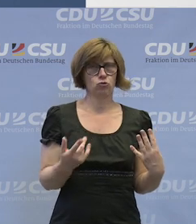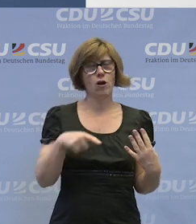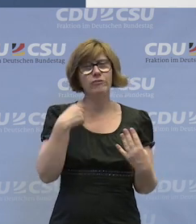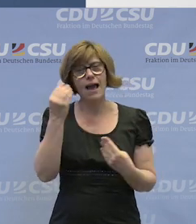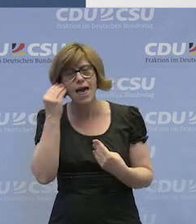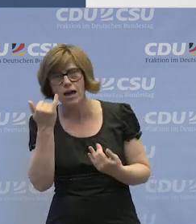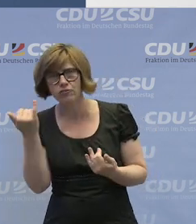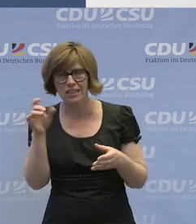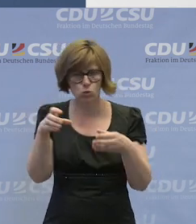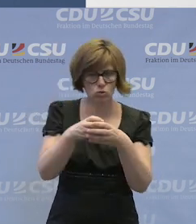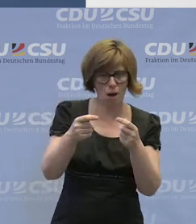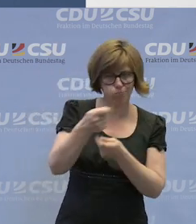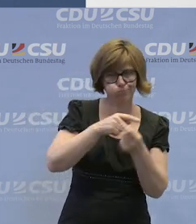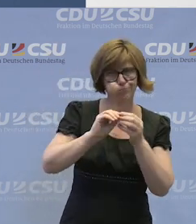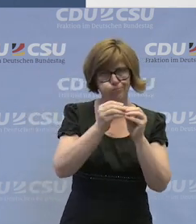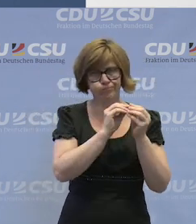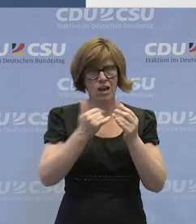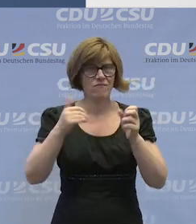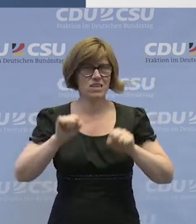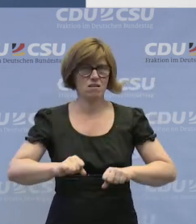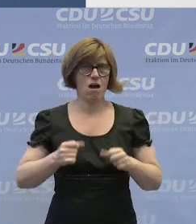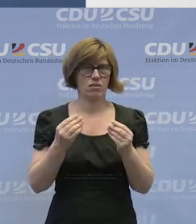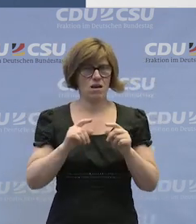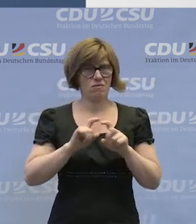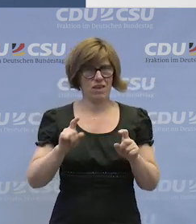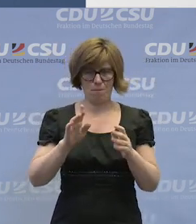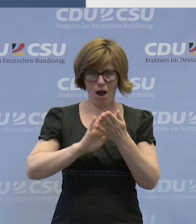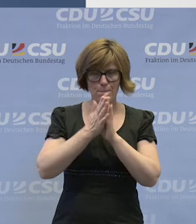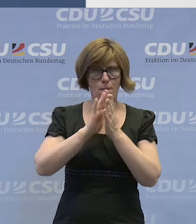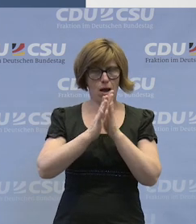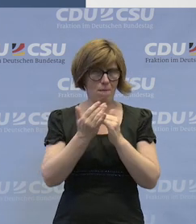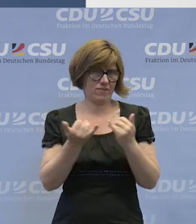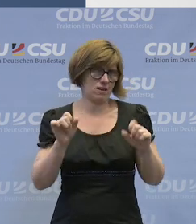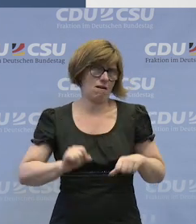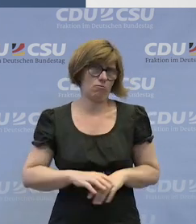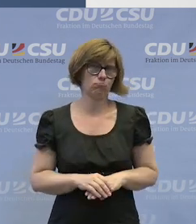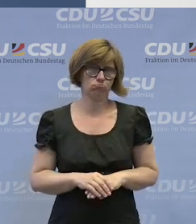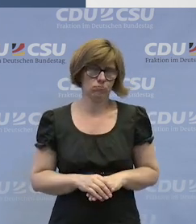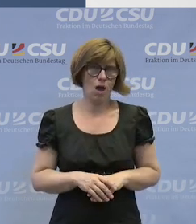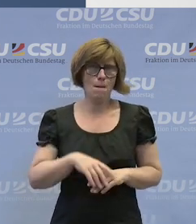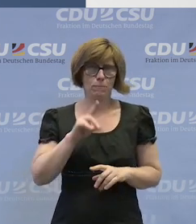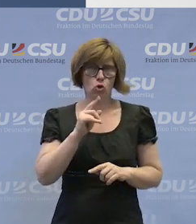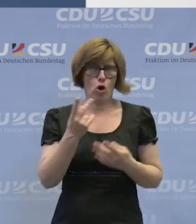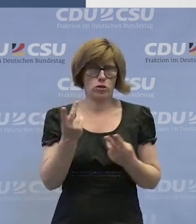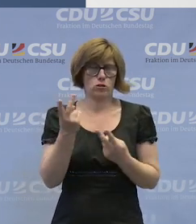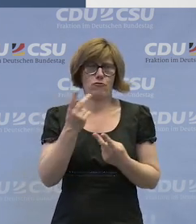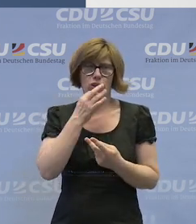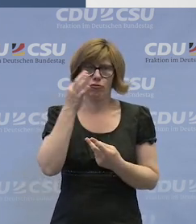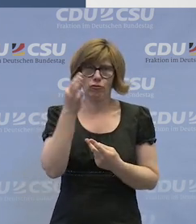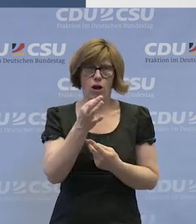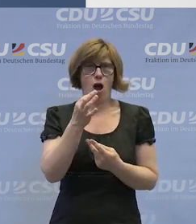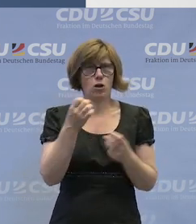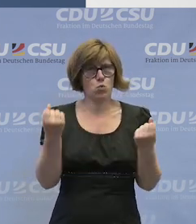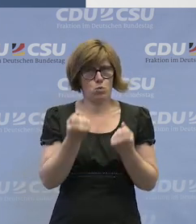lernen gemeinsam, wie bestimmte Sachen dann auch abgestimmt werden. Und da ist es dann auch eine Frage des